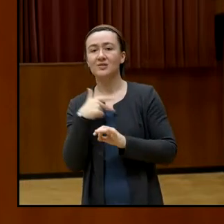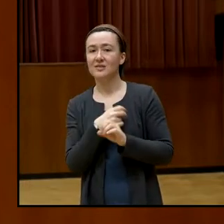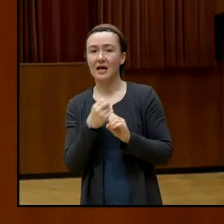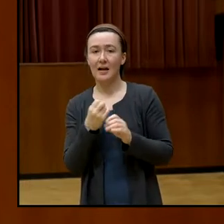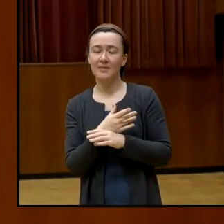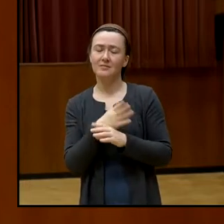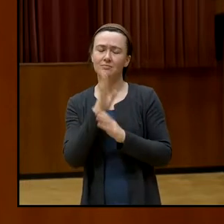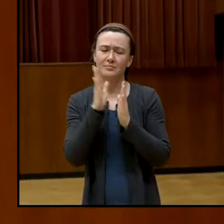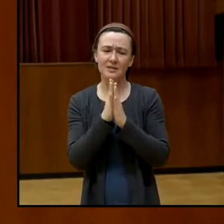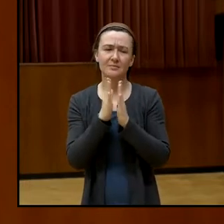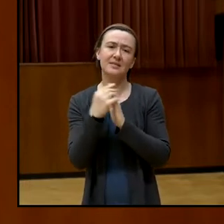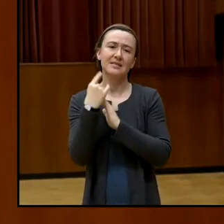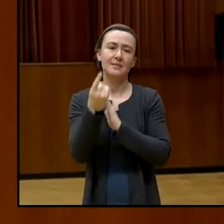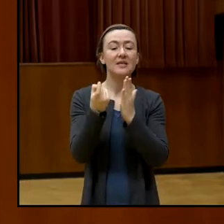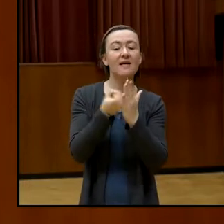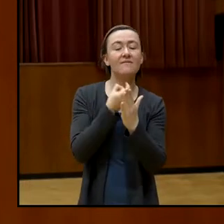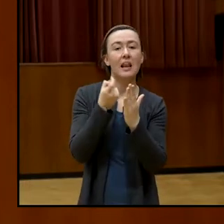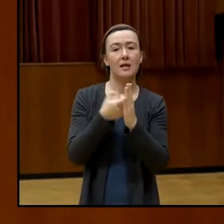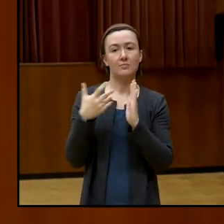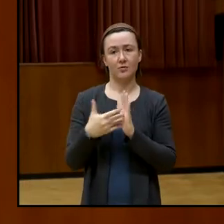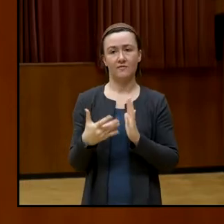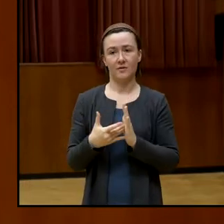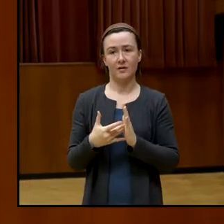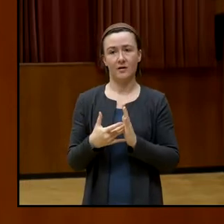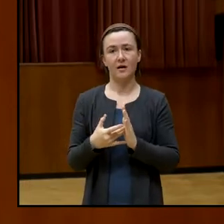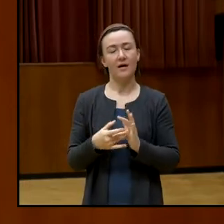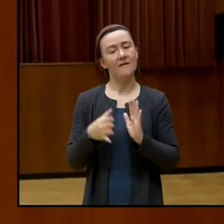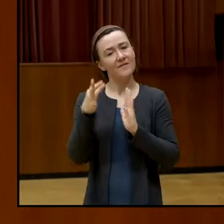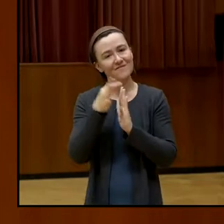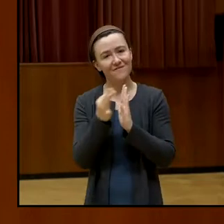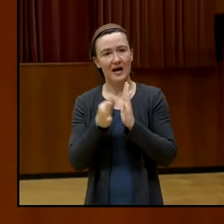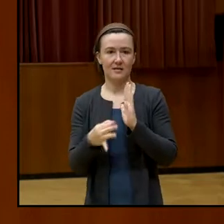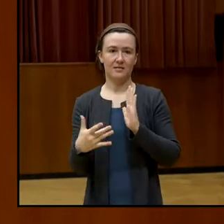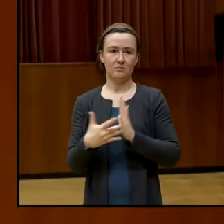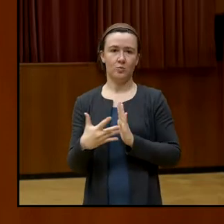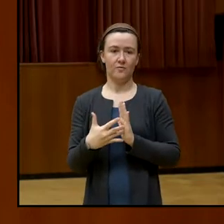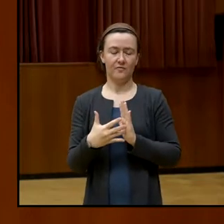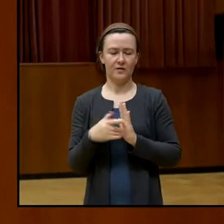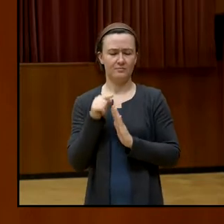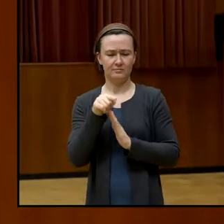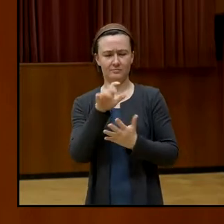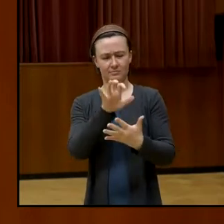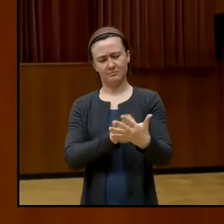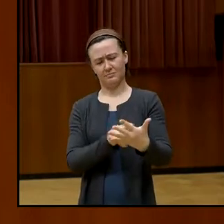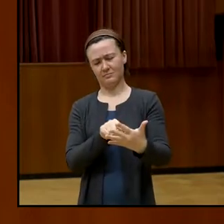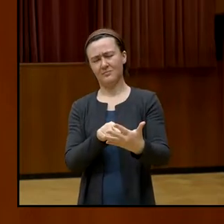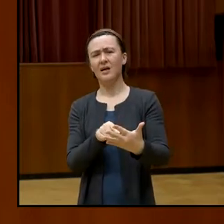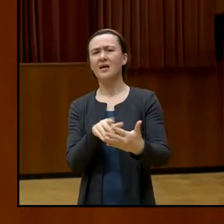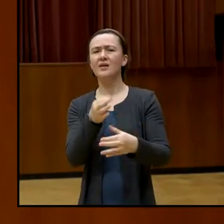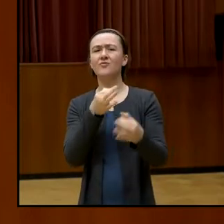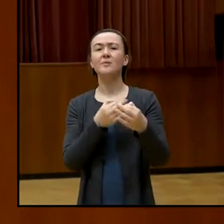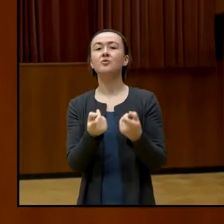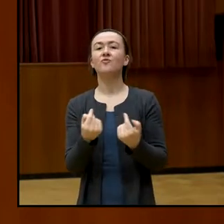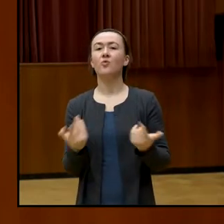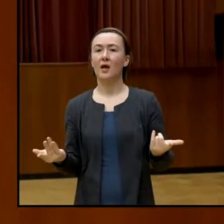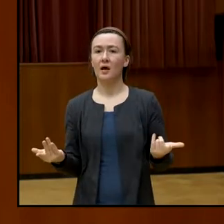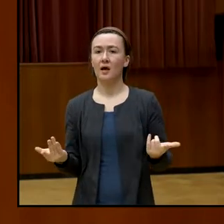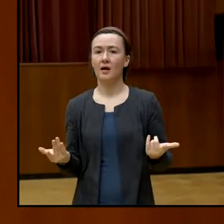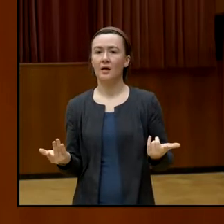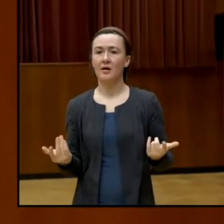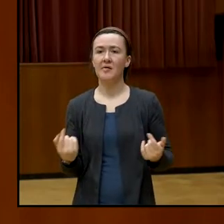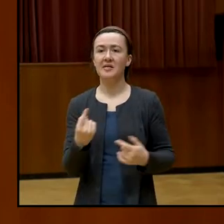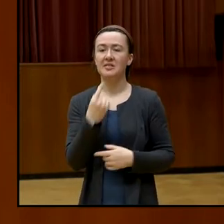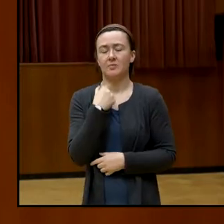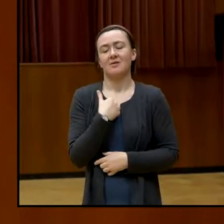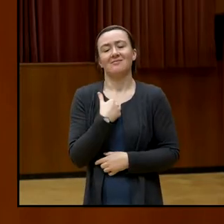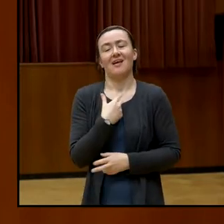Quelle checken. Fakten checken ist eines der großen Thema. Schauen, woher kommt das? Und niemals zu sagen, naja, mir kann das ja